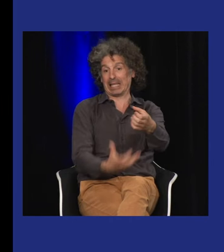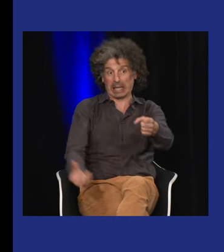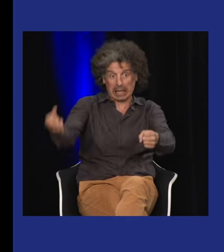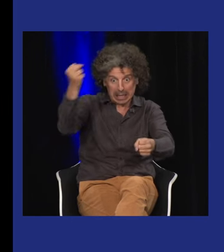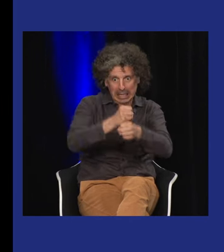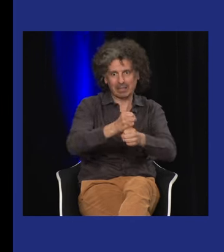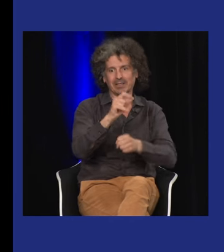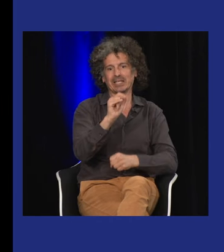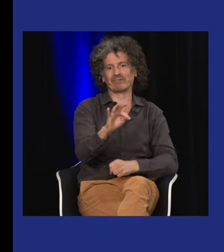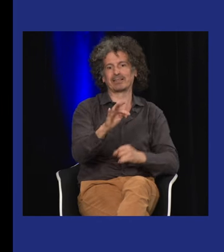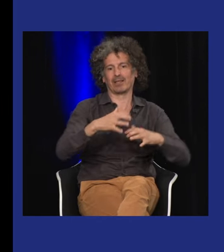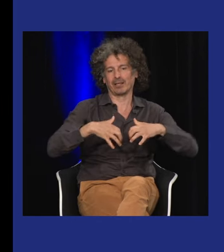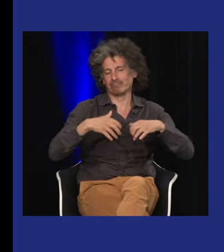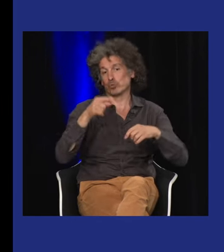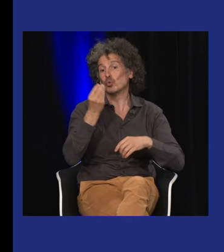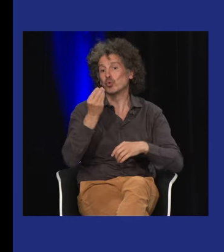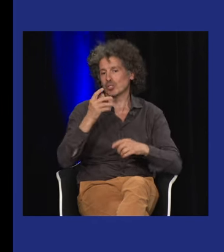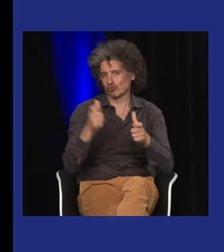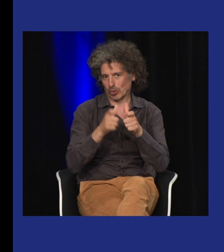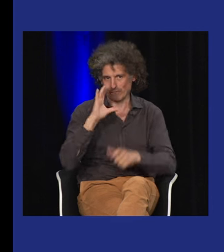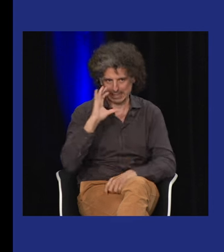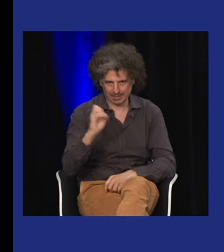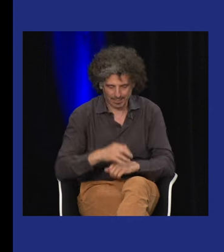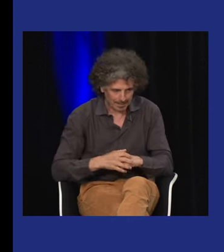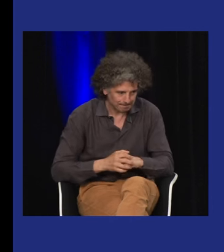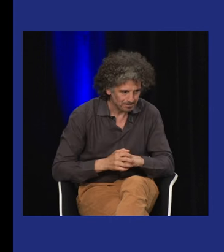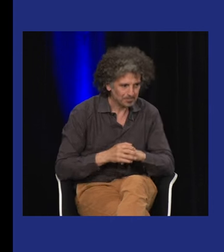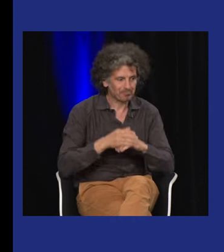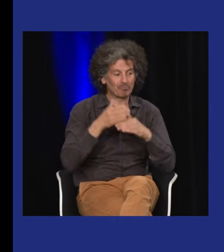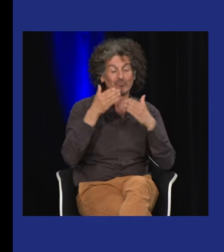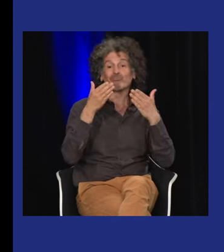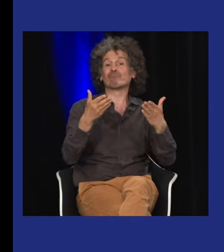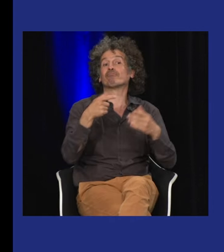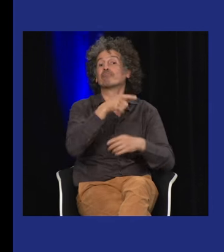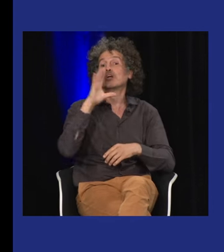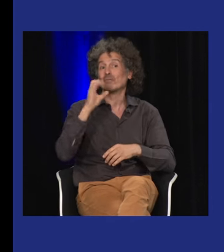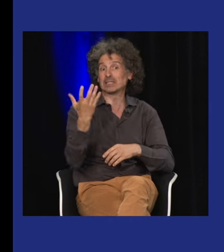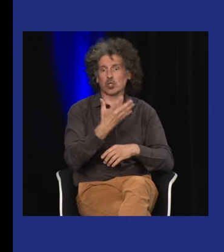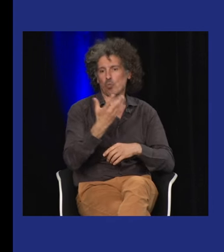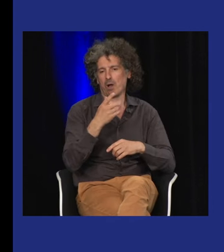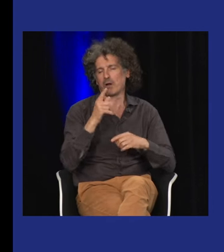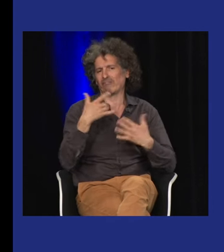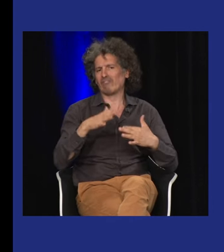Jean Grémion se sont rencontrés en France sur ce festival et ils ont créé IVT au Château de Vincennes